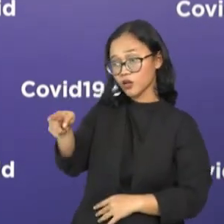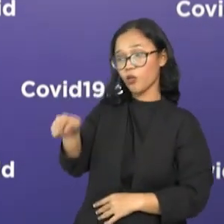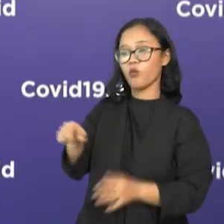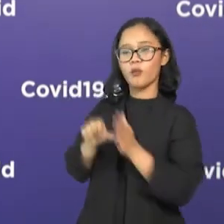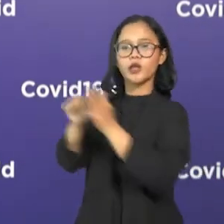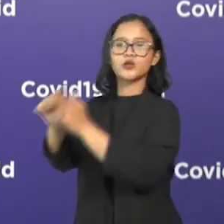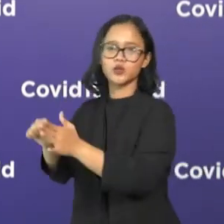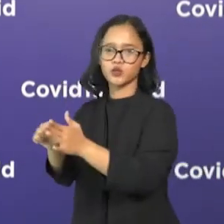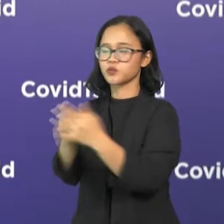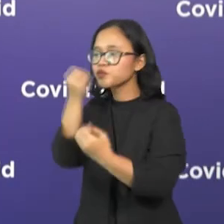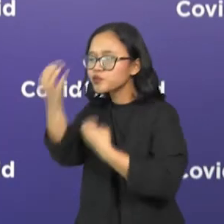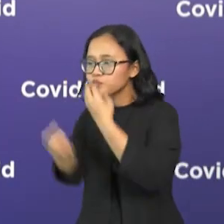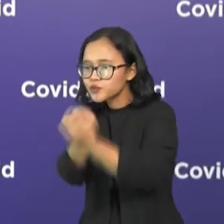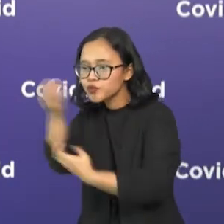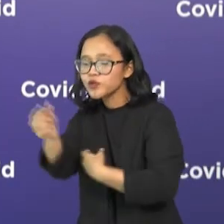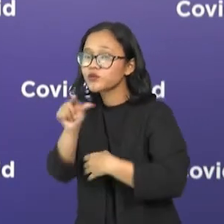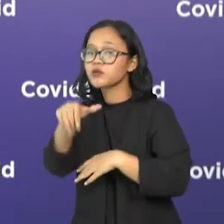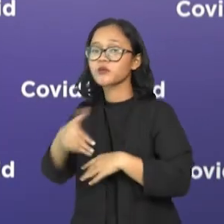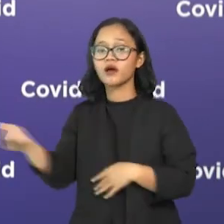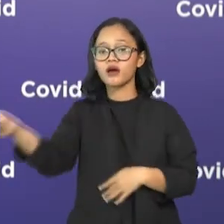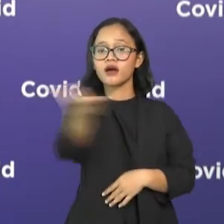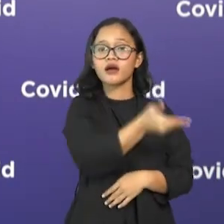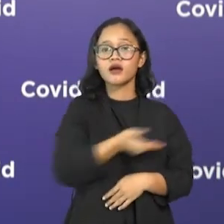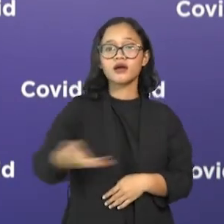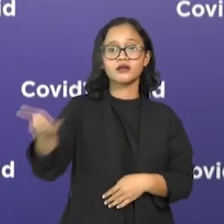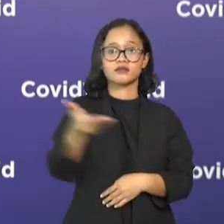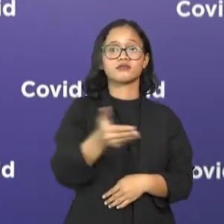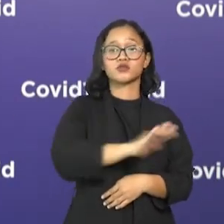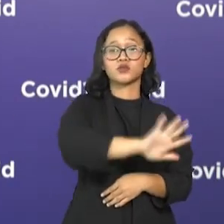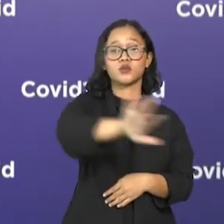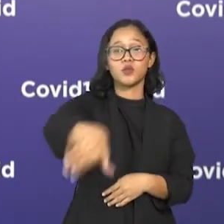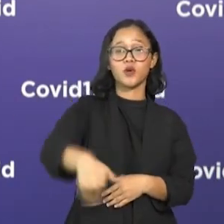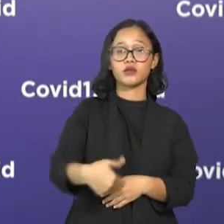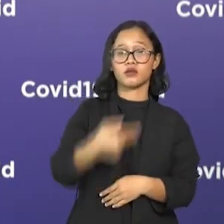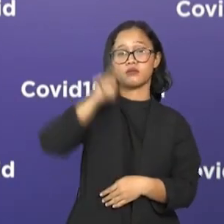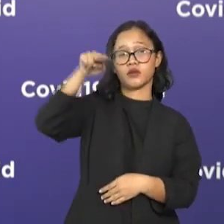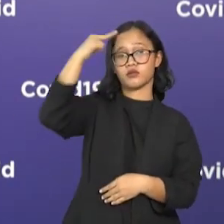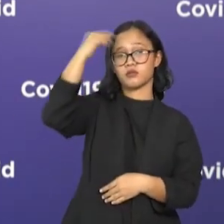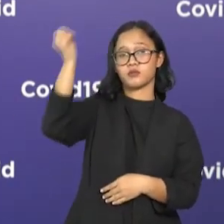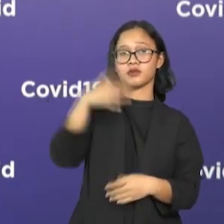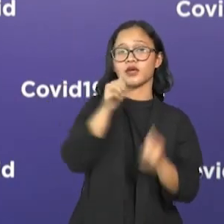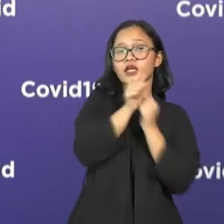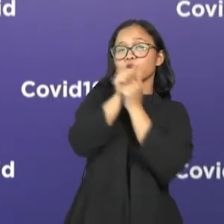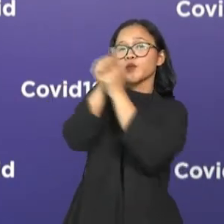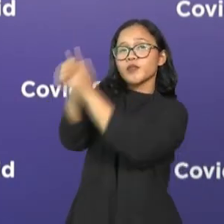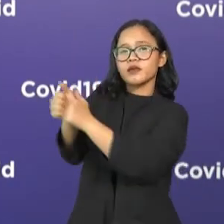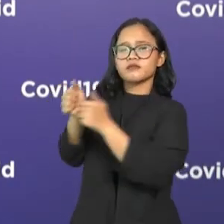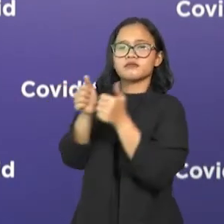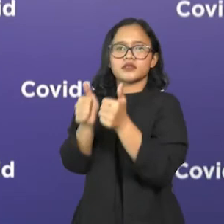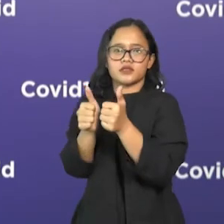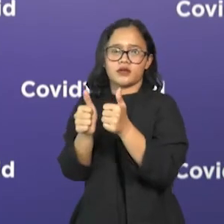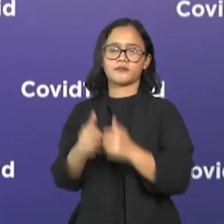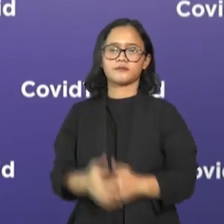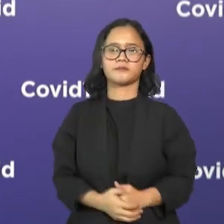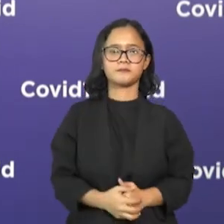umat kita agar mematuhi dari yang apa yang akan dilakukan dalam rangka pencegahan ini.